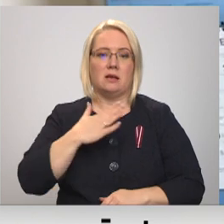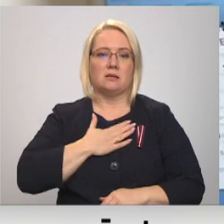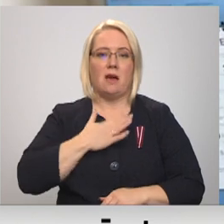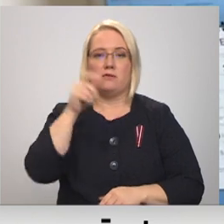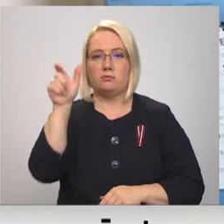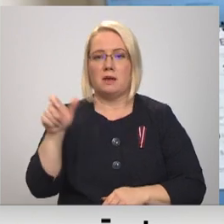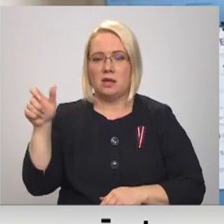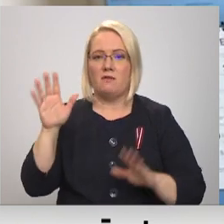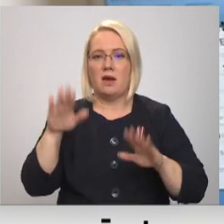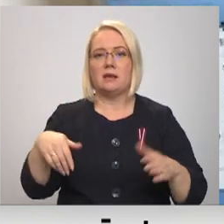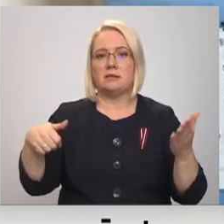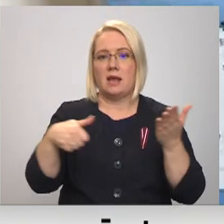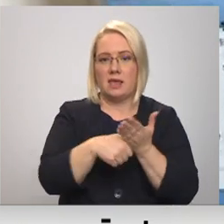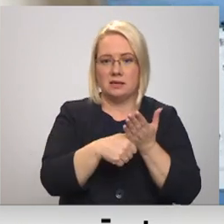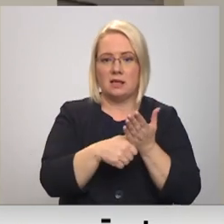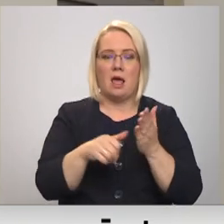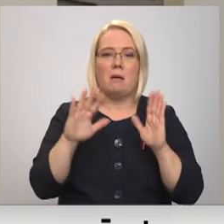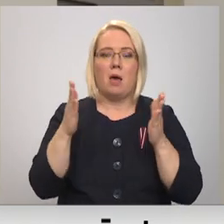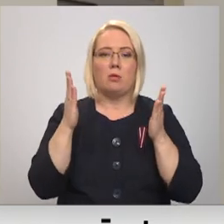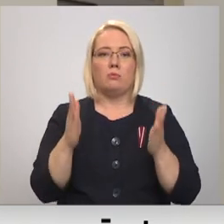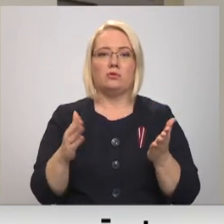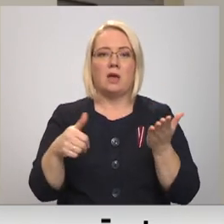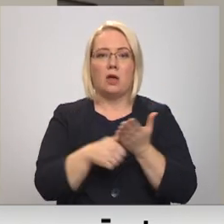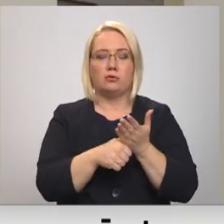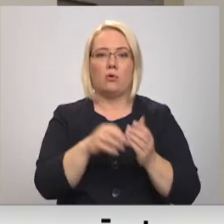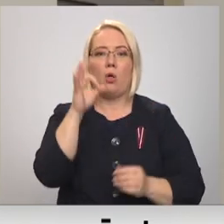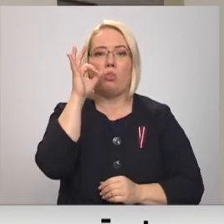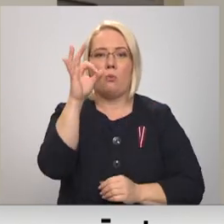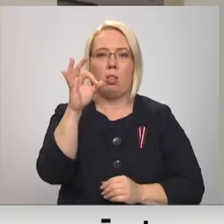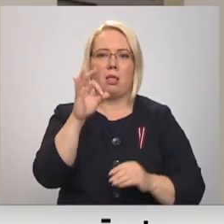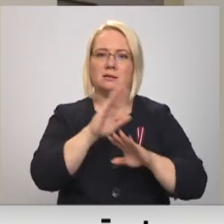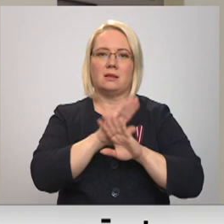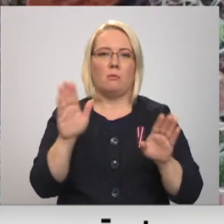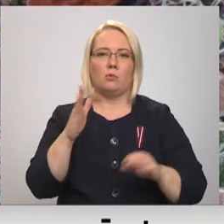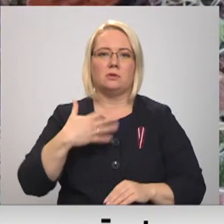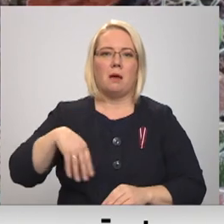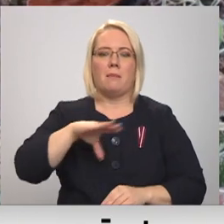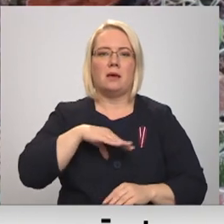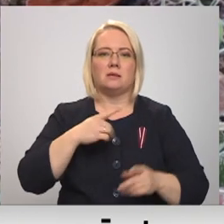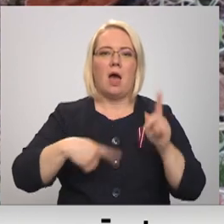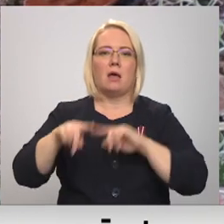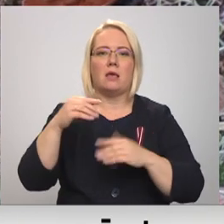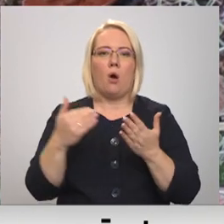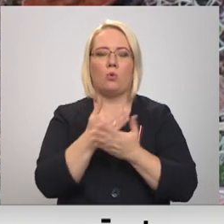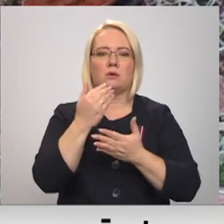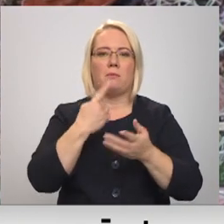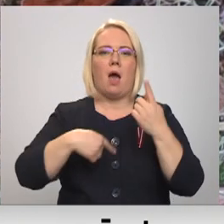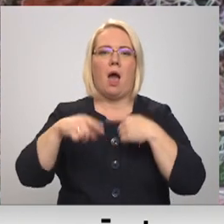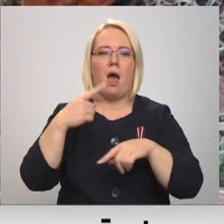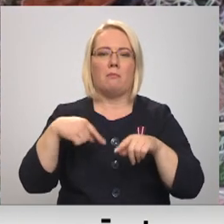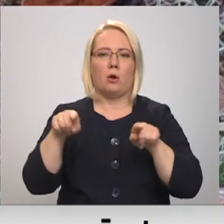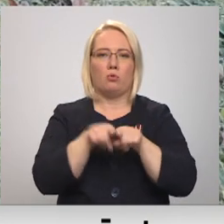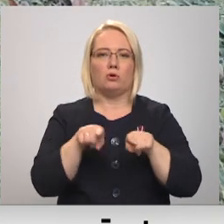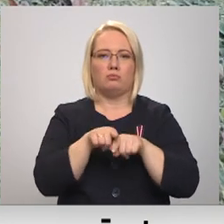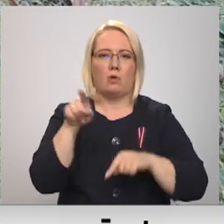varēs reģistrēt, bet jā, reģistrē, būs no nulas. Nu, nebūs tā, ka mēs atjaunosim viņai atpakaļ tos pašs